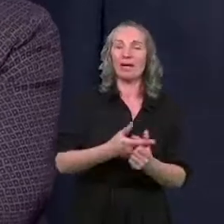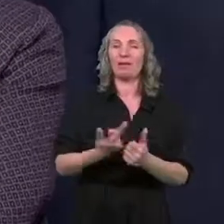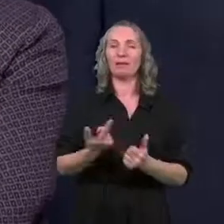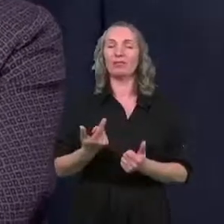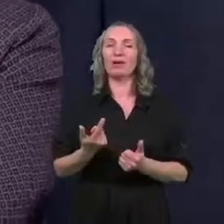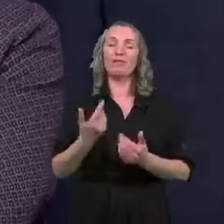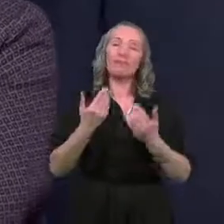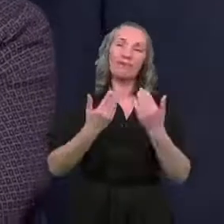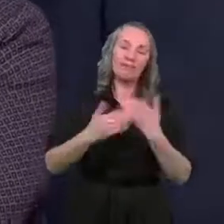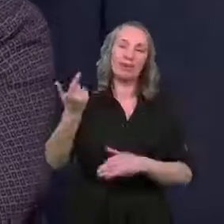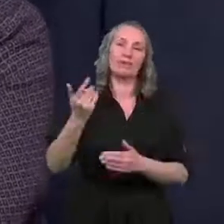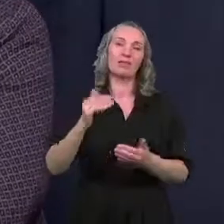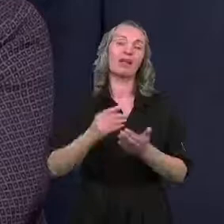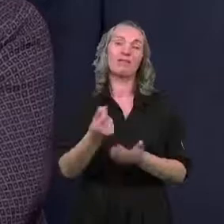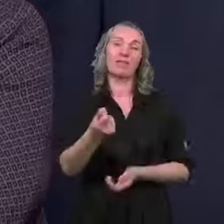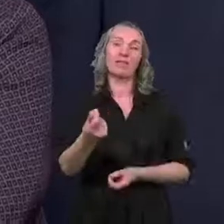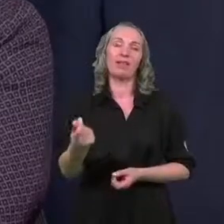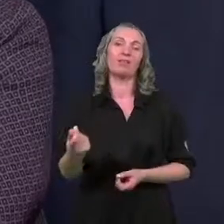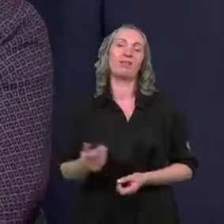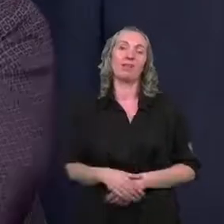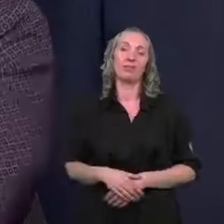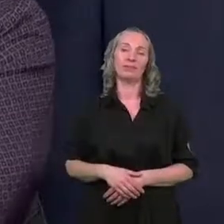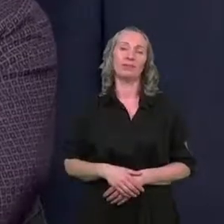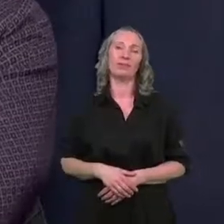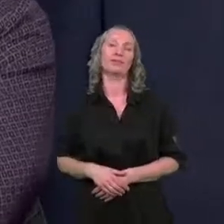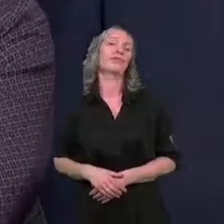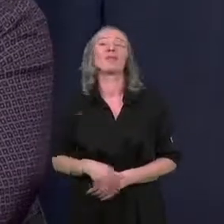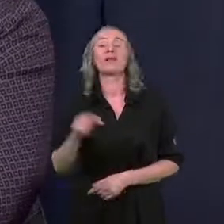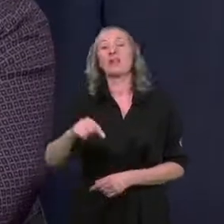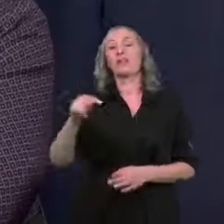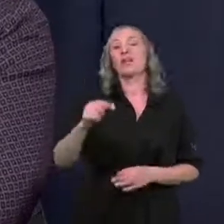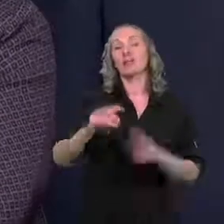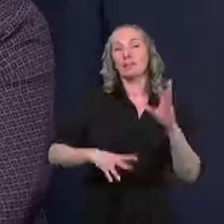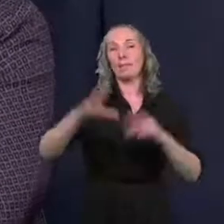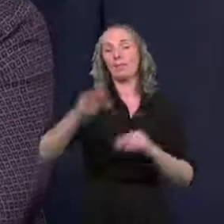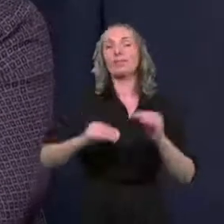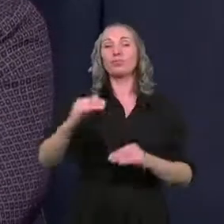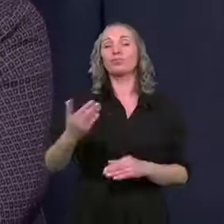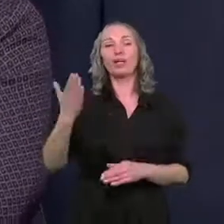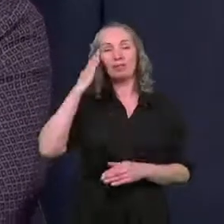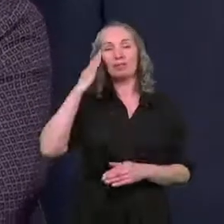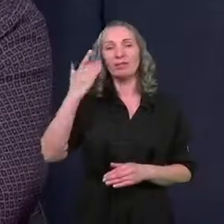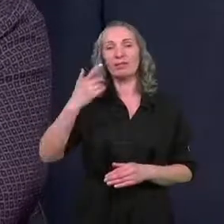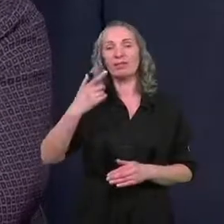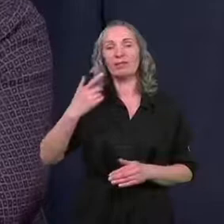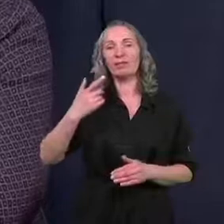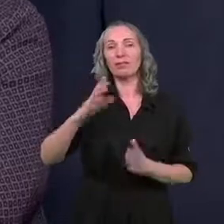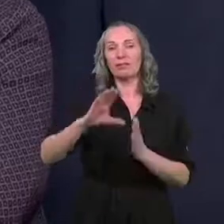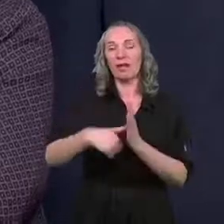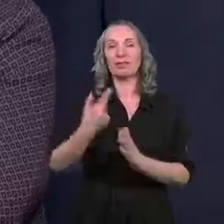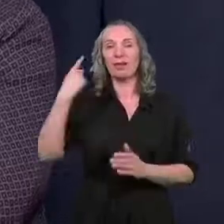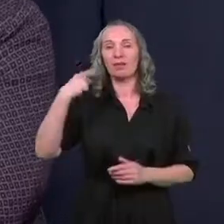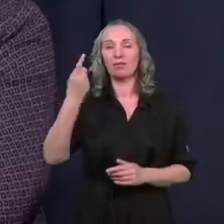a najczęściej niestety finansowymi. W tej chwili budżet naszego miasta to jest powiedzmy po stronie przychodów